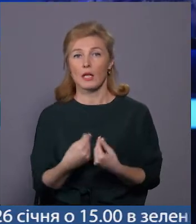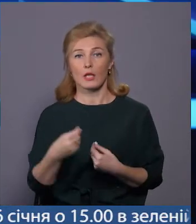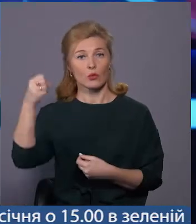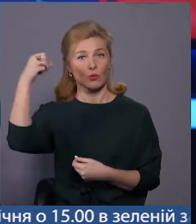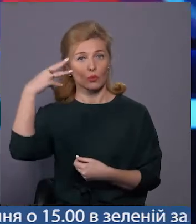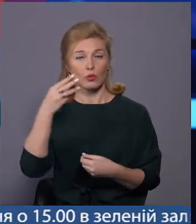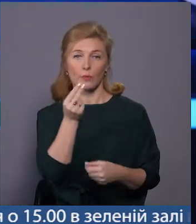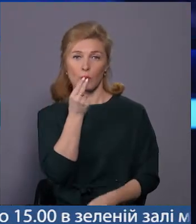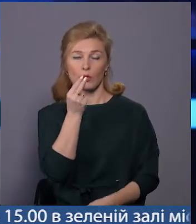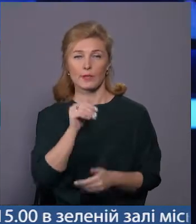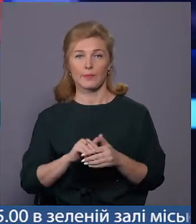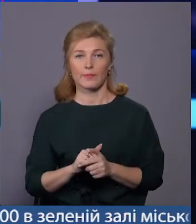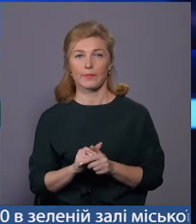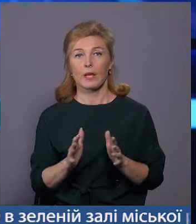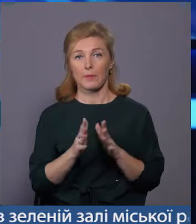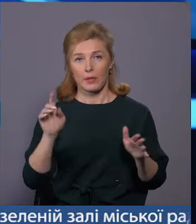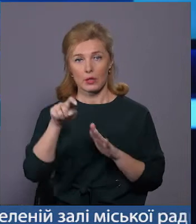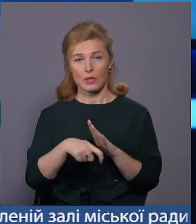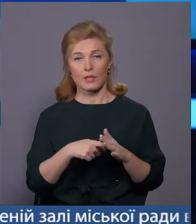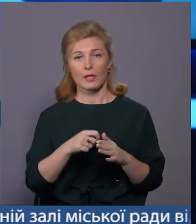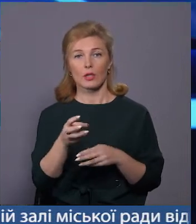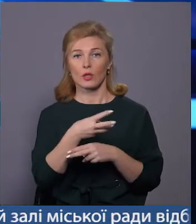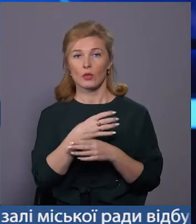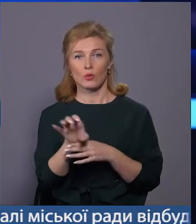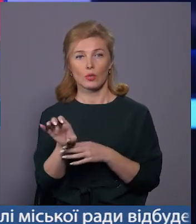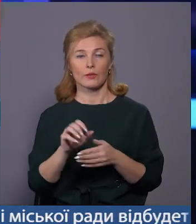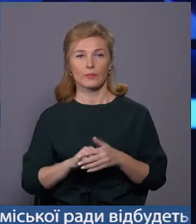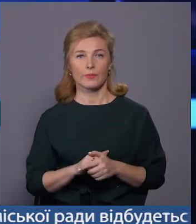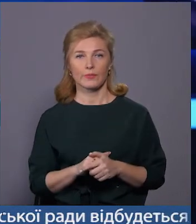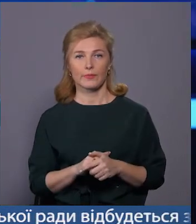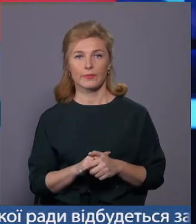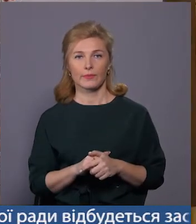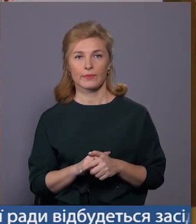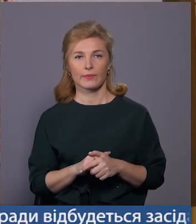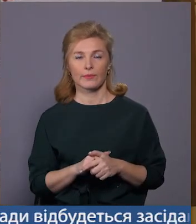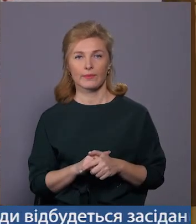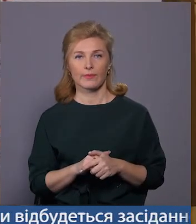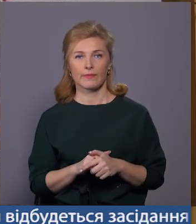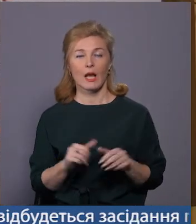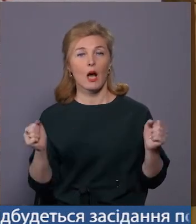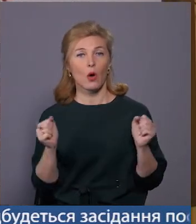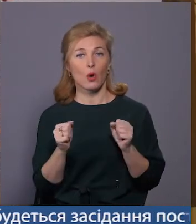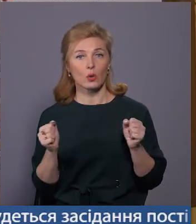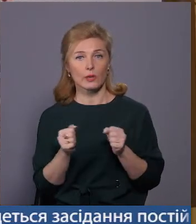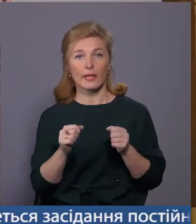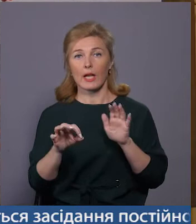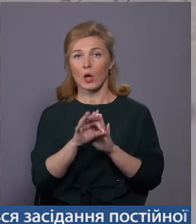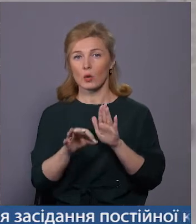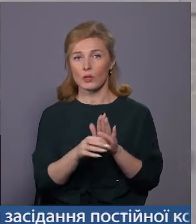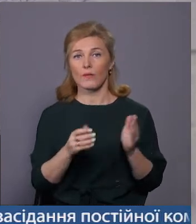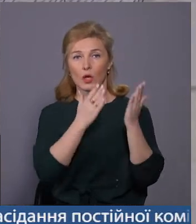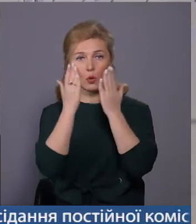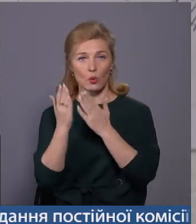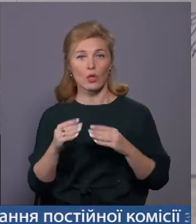душ та поїсти. Більше дізнаєтесь із сюжету Аліни Косаревої. Холодильник, кросівки, рушники,